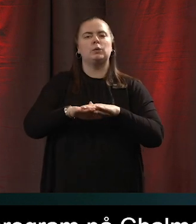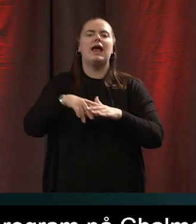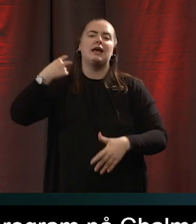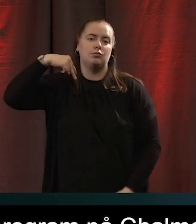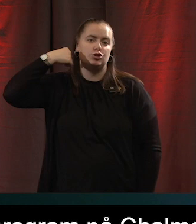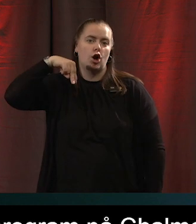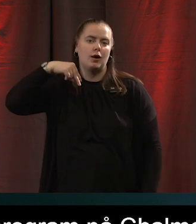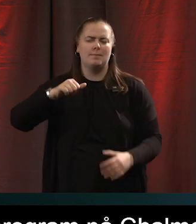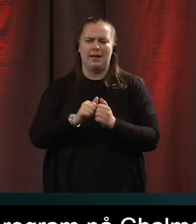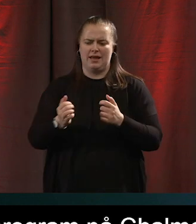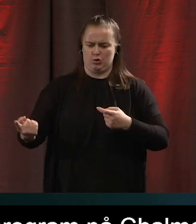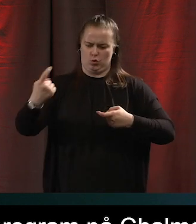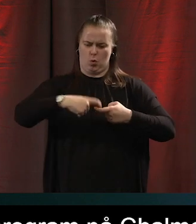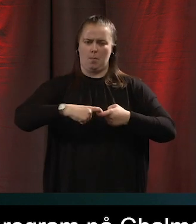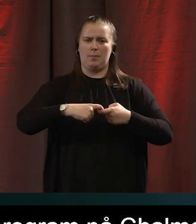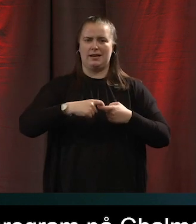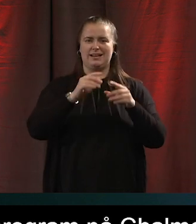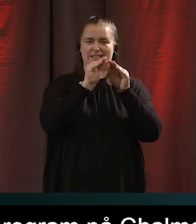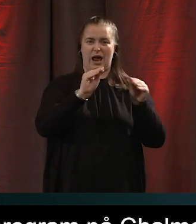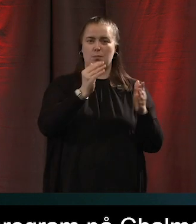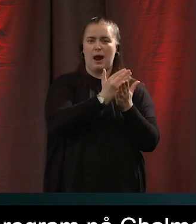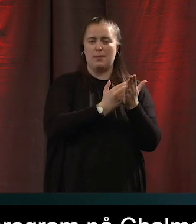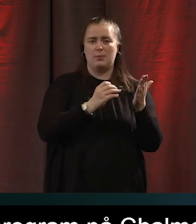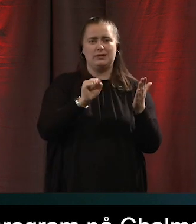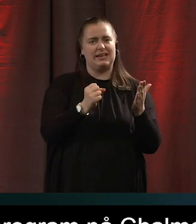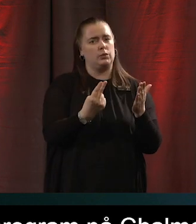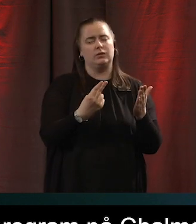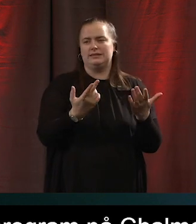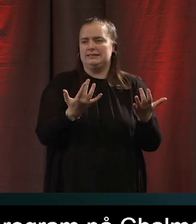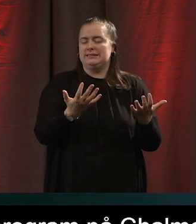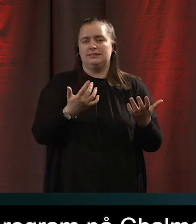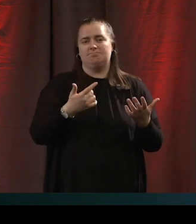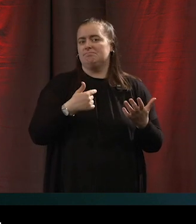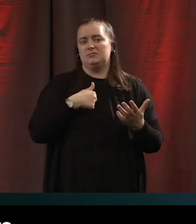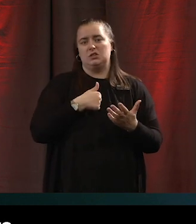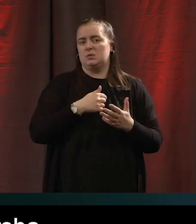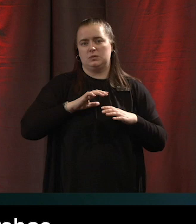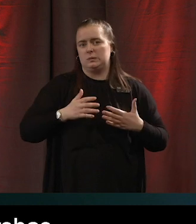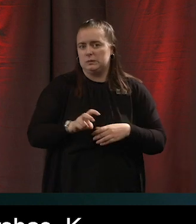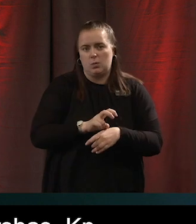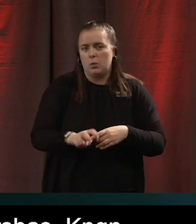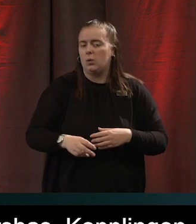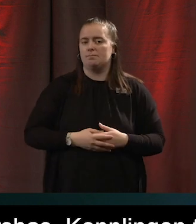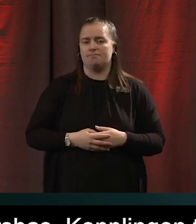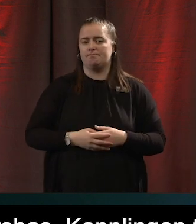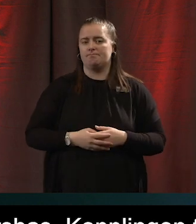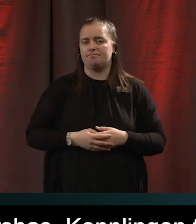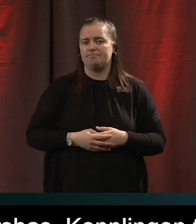kopplingen till lärarprogrammet på GU är jag tyvärr inte helt insatt i i så fall men nu så kommer en